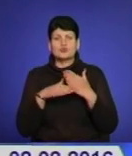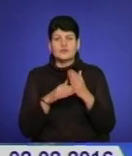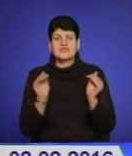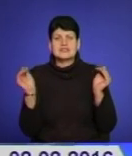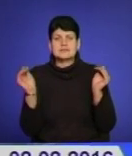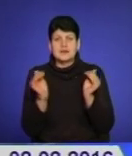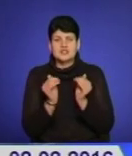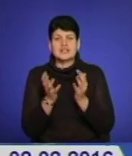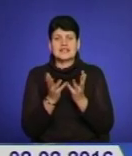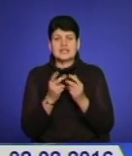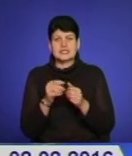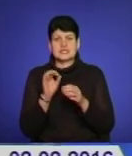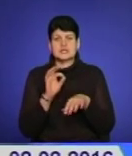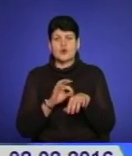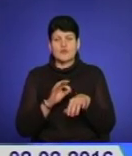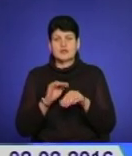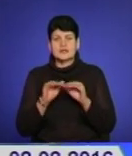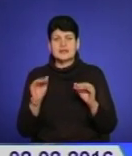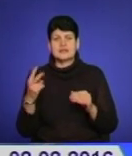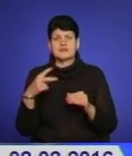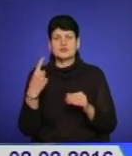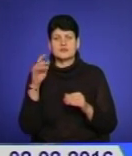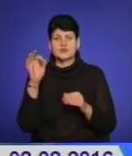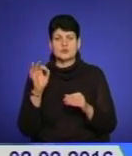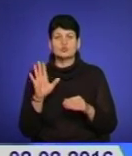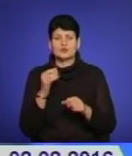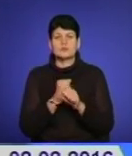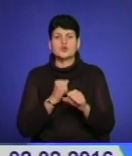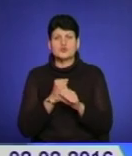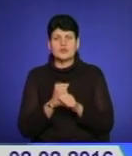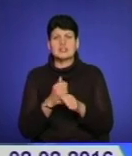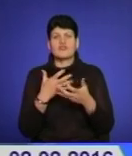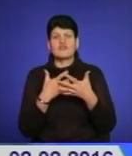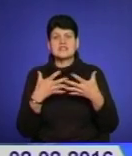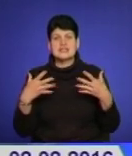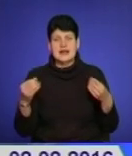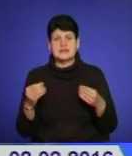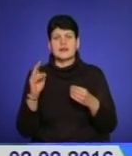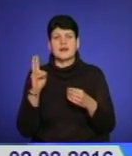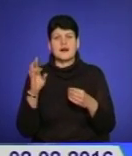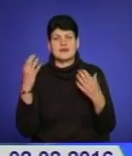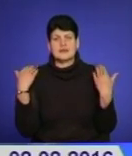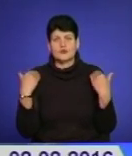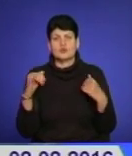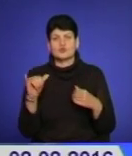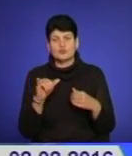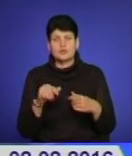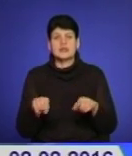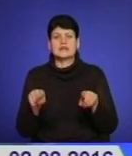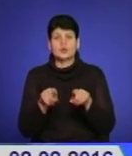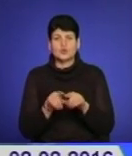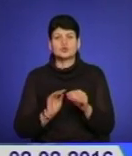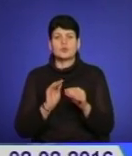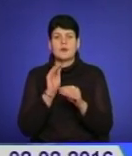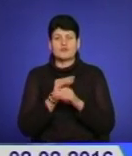школярів на 21%. Відпрацьовуватимуть учні частково за рахунок весняних канікул, по суботах, а також додатковими